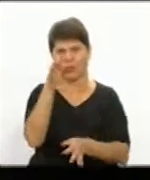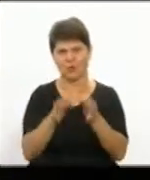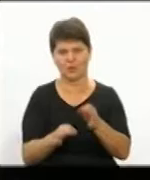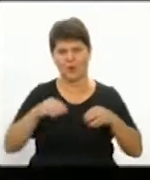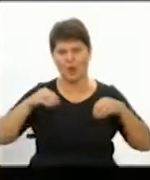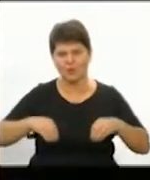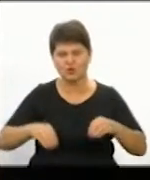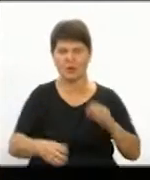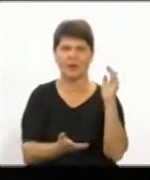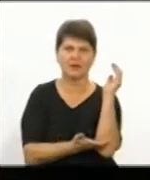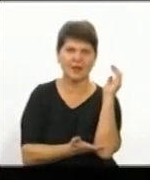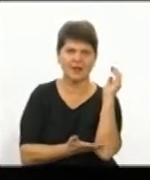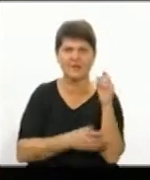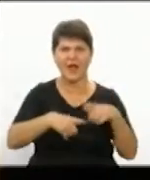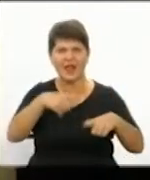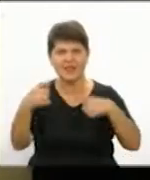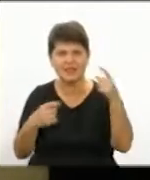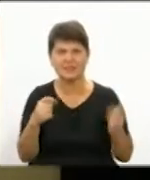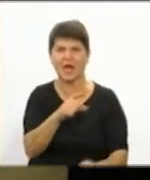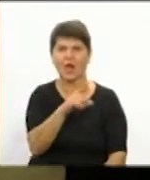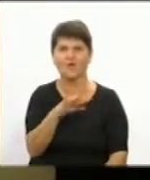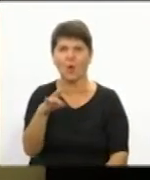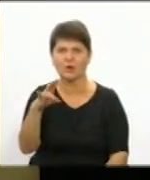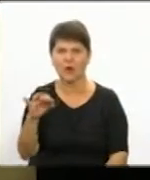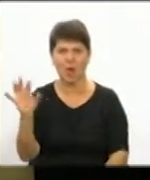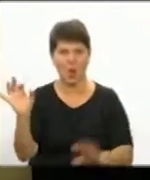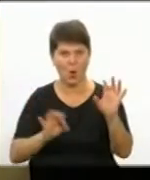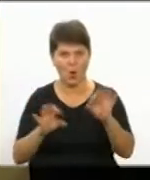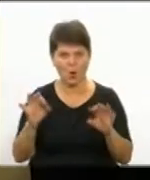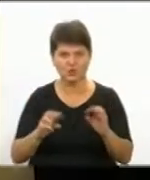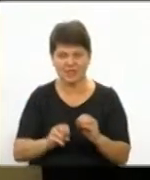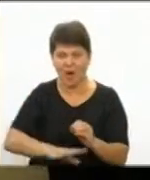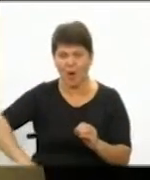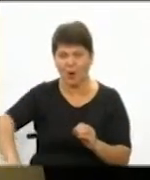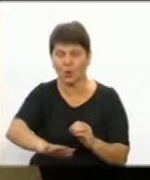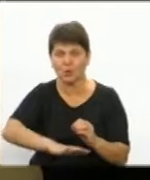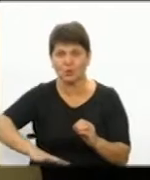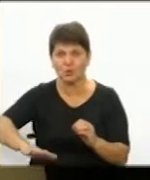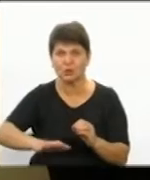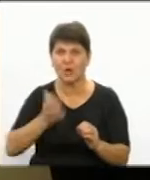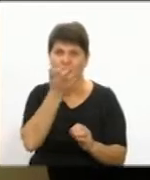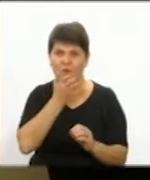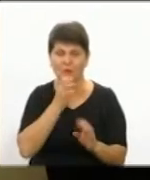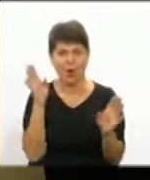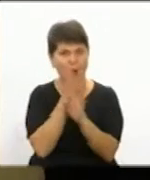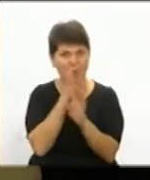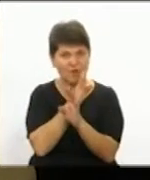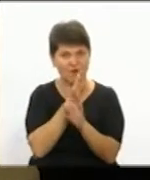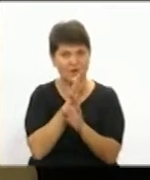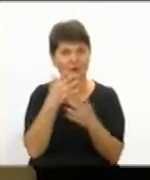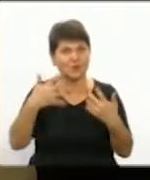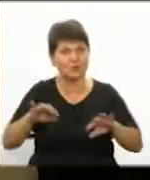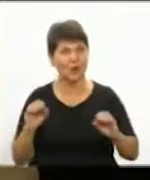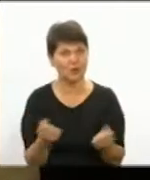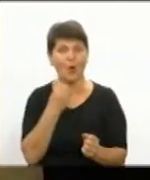то листяних, так і хвойних. Тому що осіню грунт прогрітий, повітря вже холодний. І коли